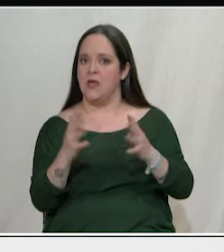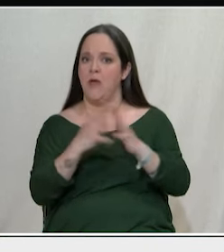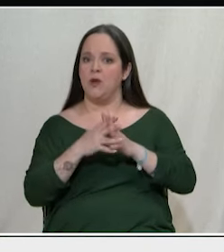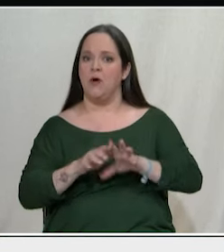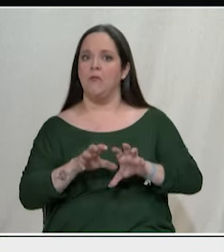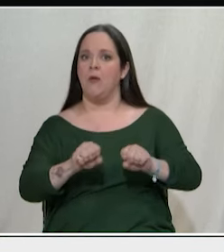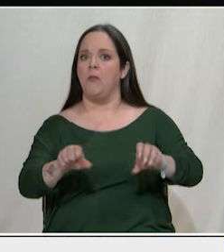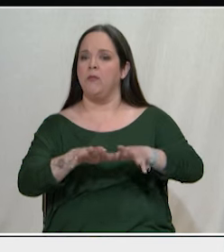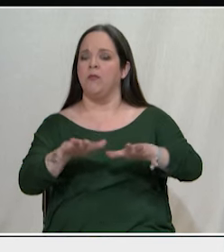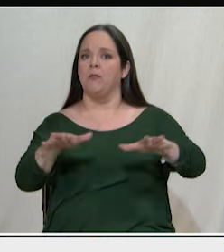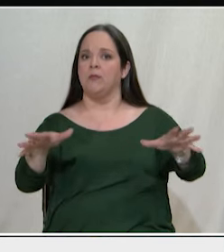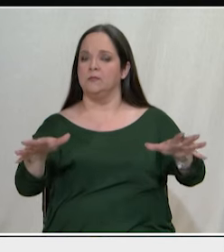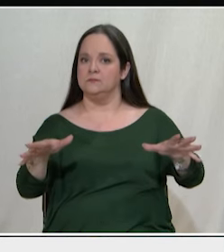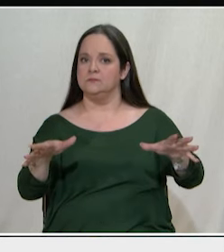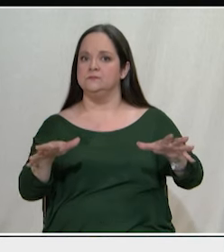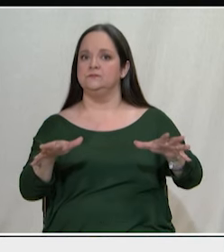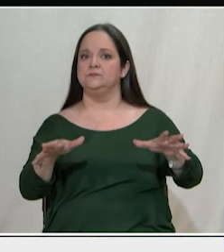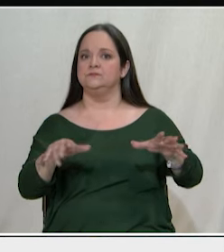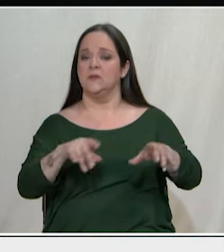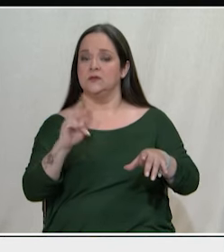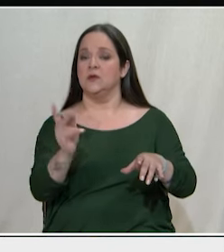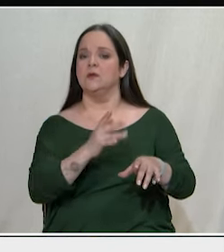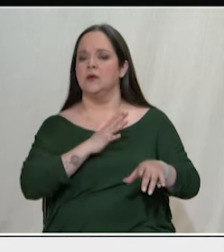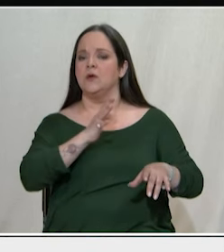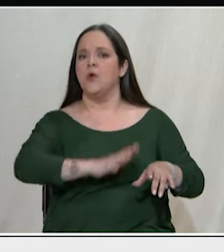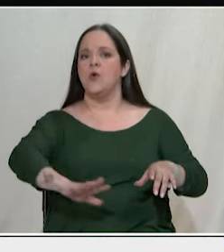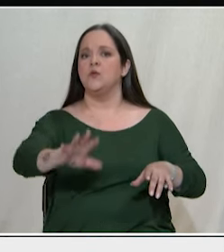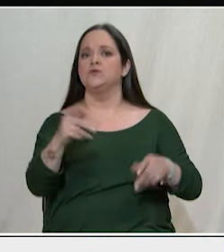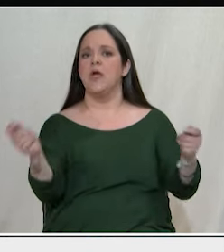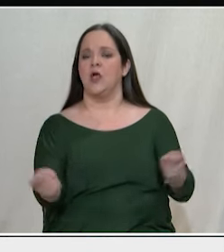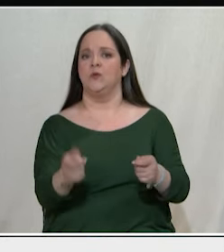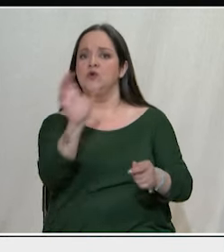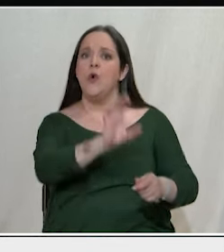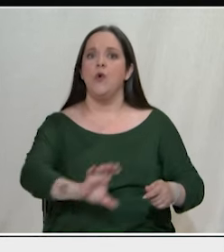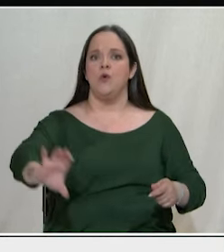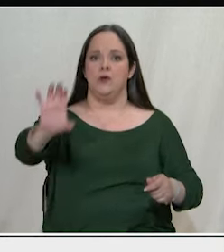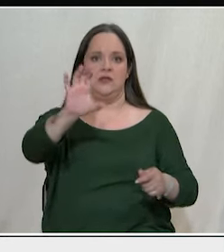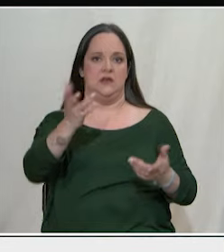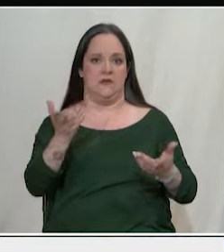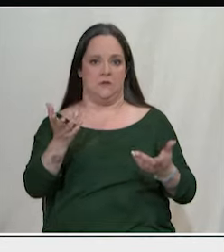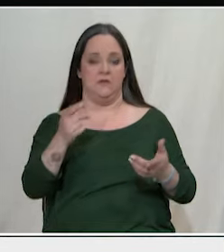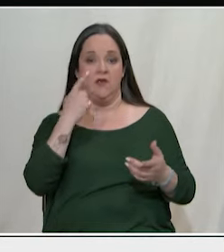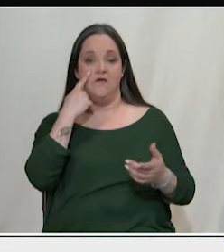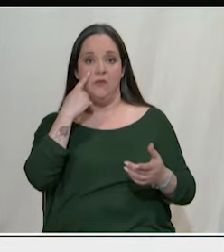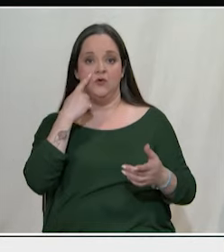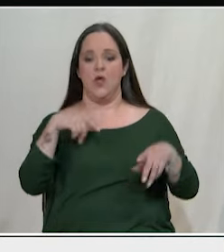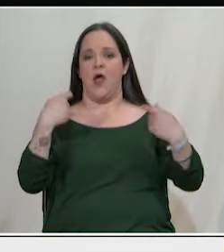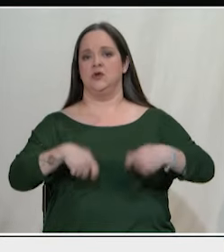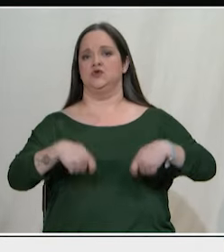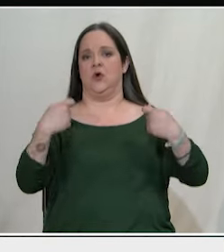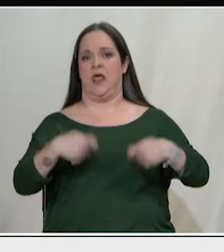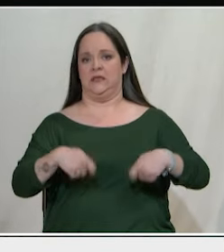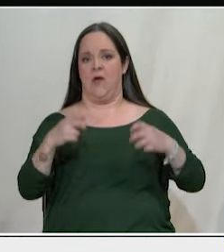πολέμου όταν ο λαϊκός κόσμος και οι εργαζόμενοι σε όλη την Ευρώπη βλέπουνε ότι η αριστοκρατία των